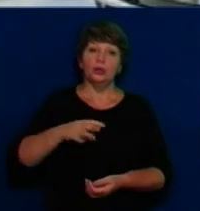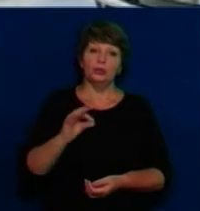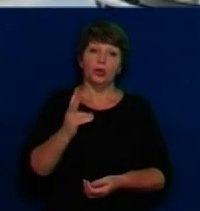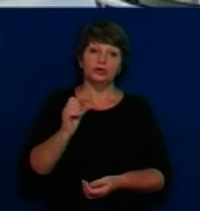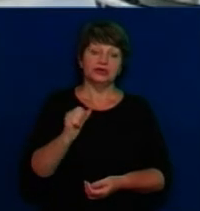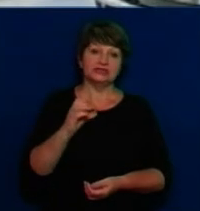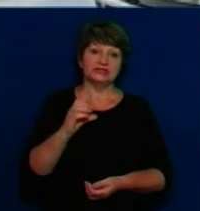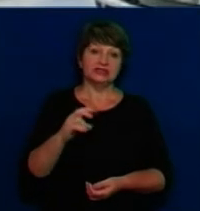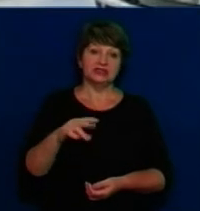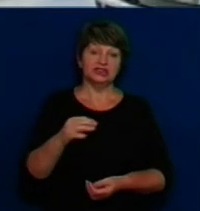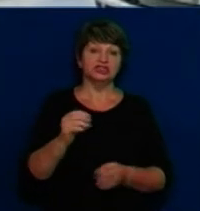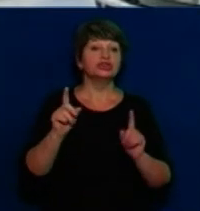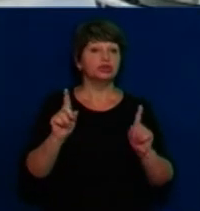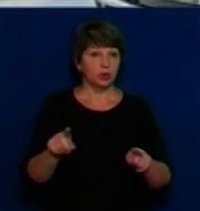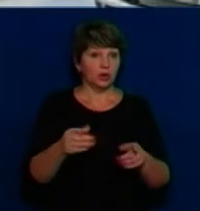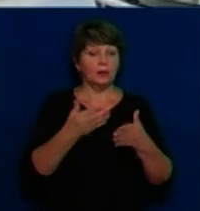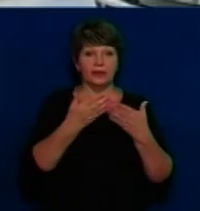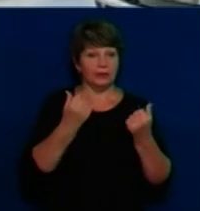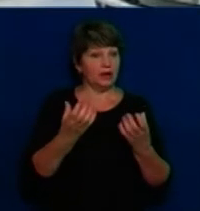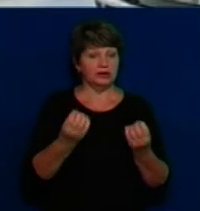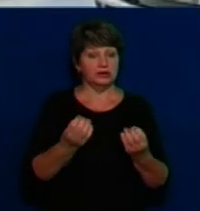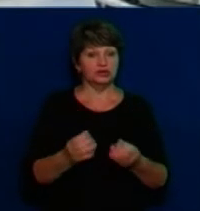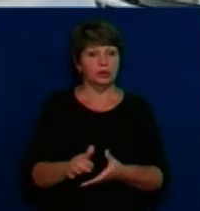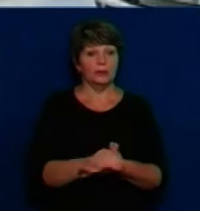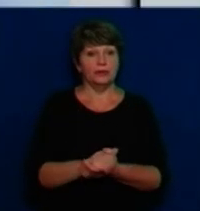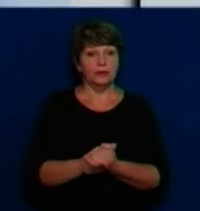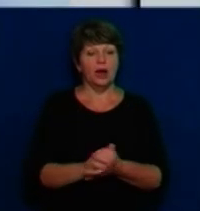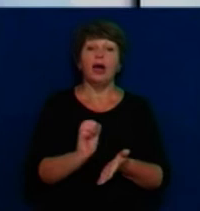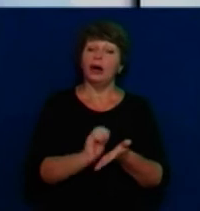немає жодної громади. На те є об'єктивні причини?